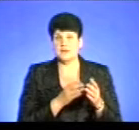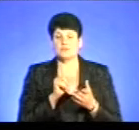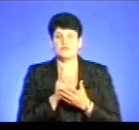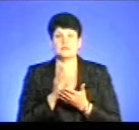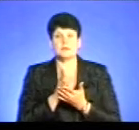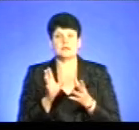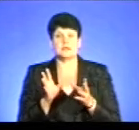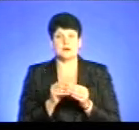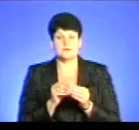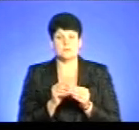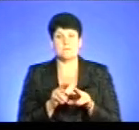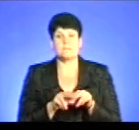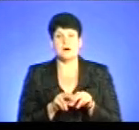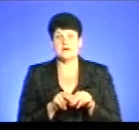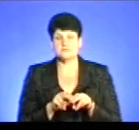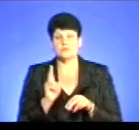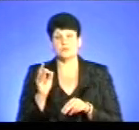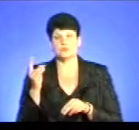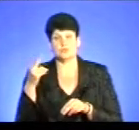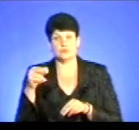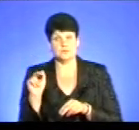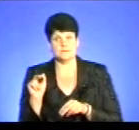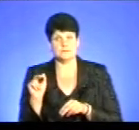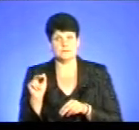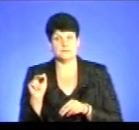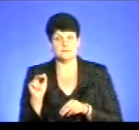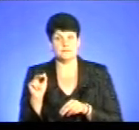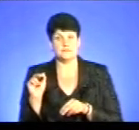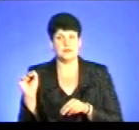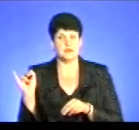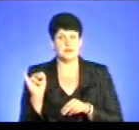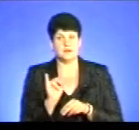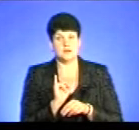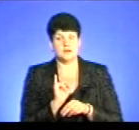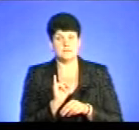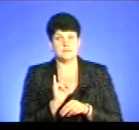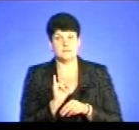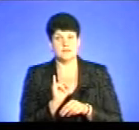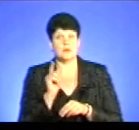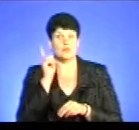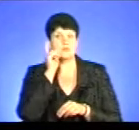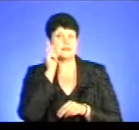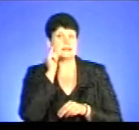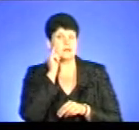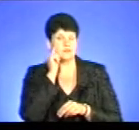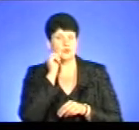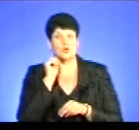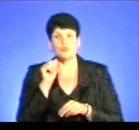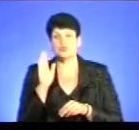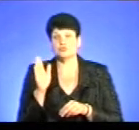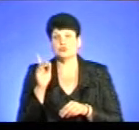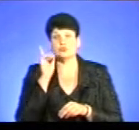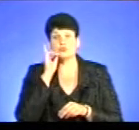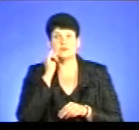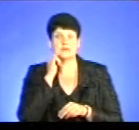мати з собою обов'язково паспорт, ідентифікаційний код, і, звичайно, що мобільний телефон. Тобто, може бути мобільний телефон,